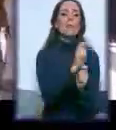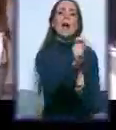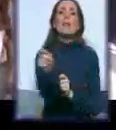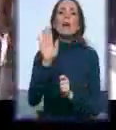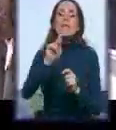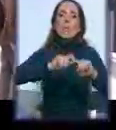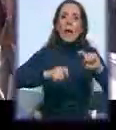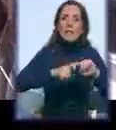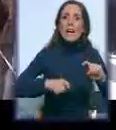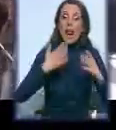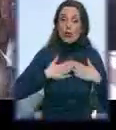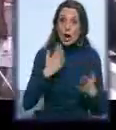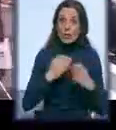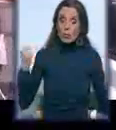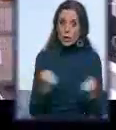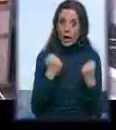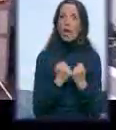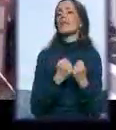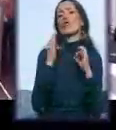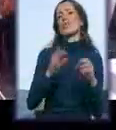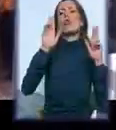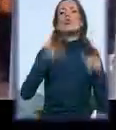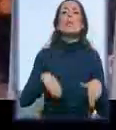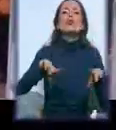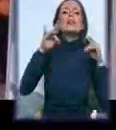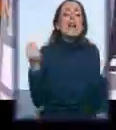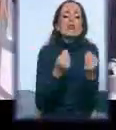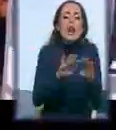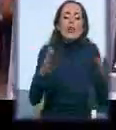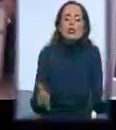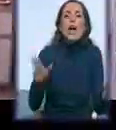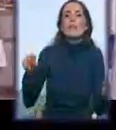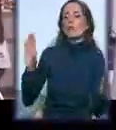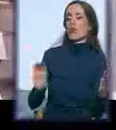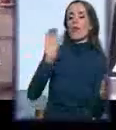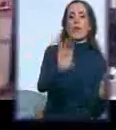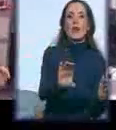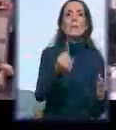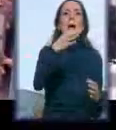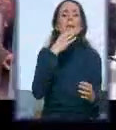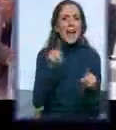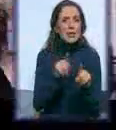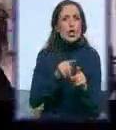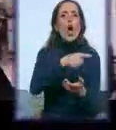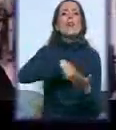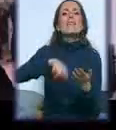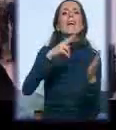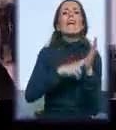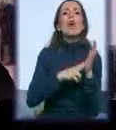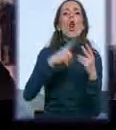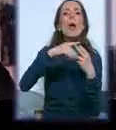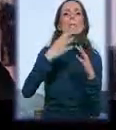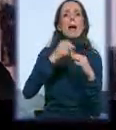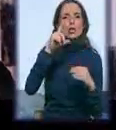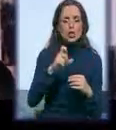imaće priliku, sigurno će moći da se nađe štand u okviru kog će moći da se predstaviti. biti isto da trgu Nikola Pašića. Opet Nikola Pašića,